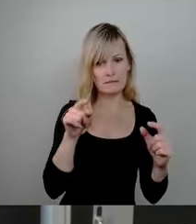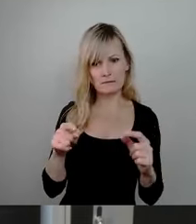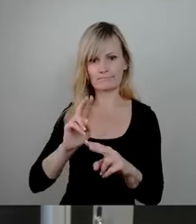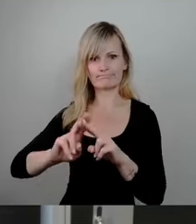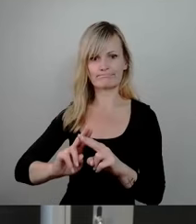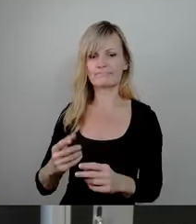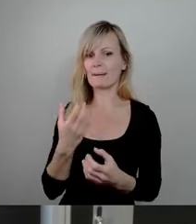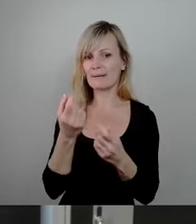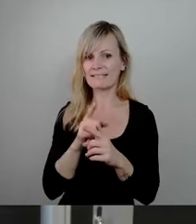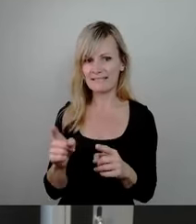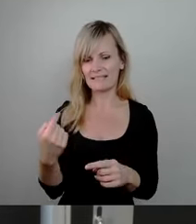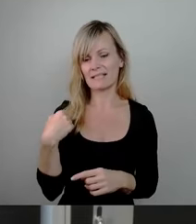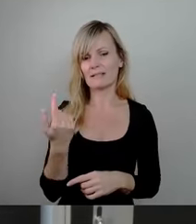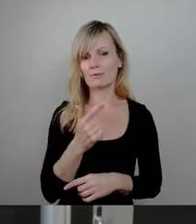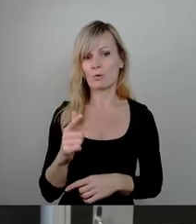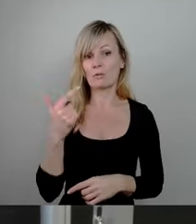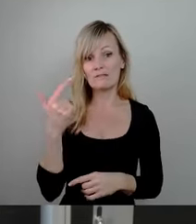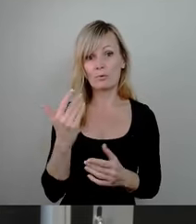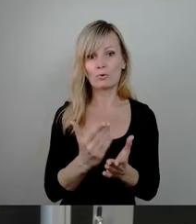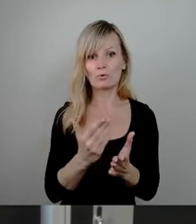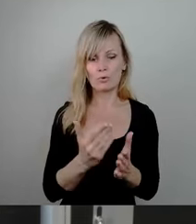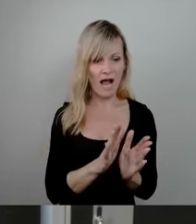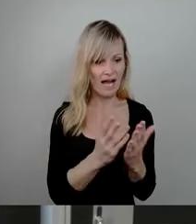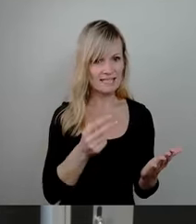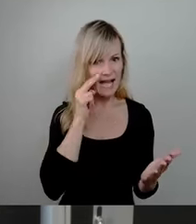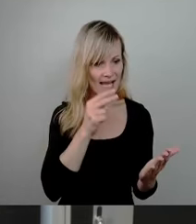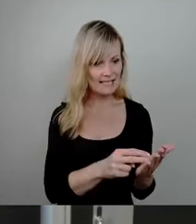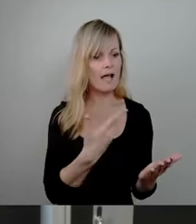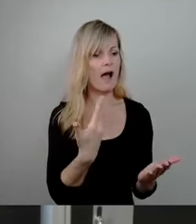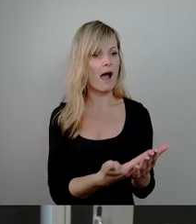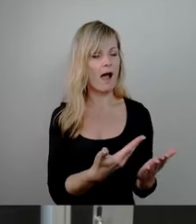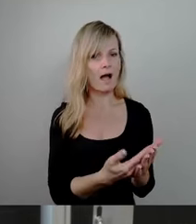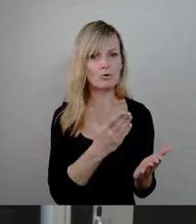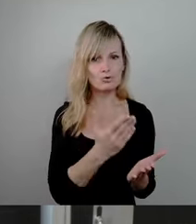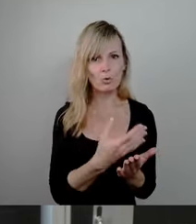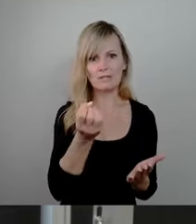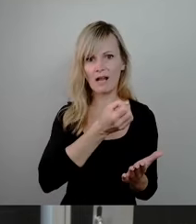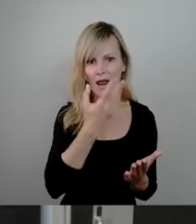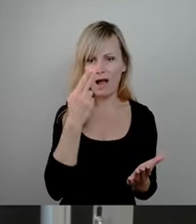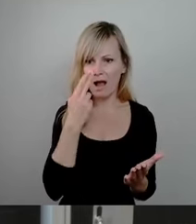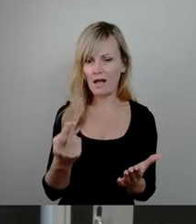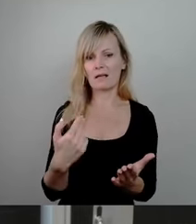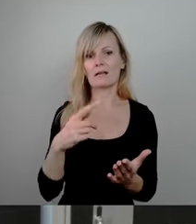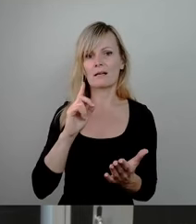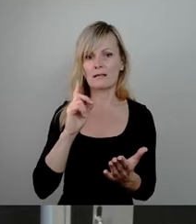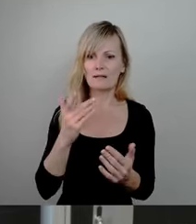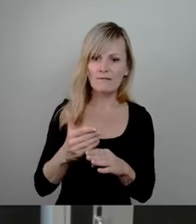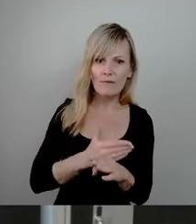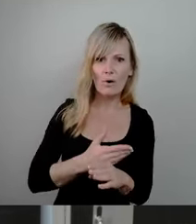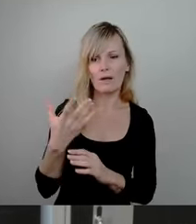seit 2002, wie wir durch die Akteneinsicht in die Gutachten selbst uns herausarbeiten mussten.